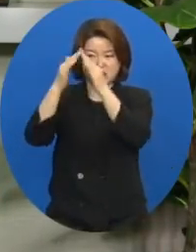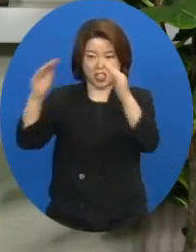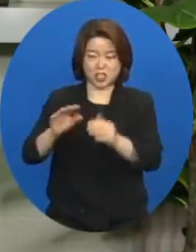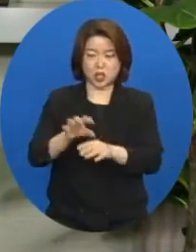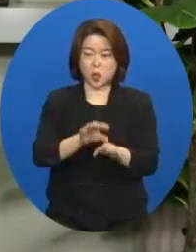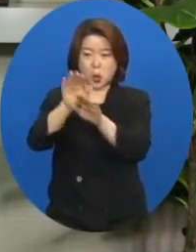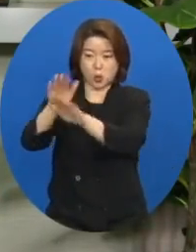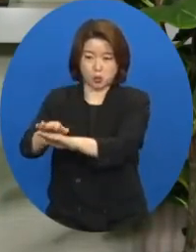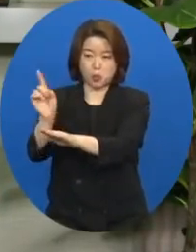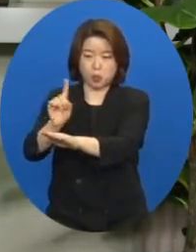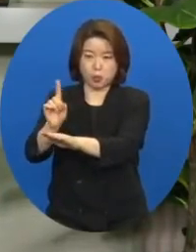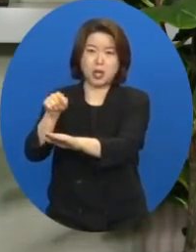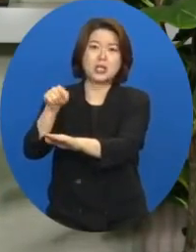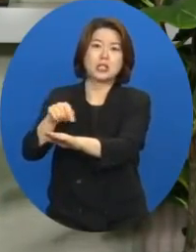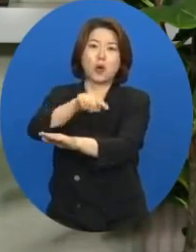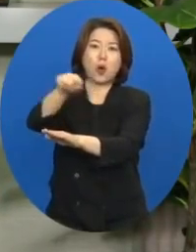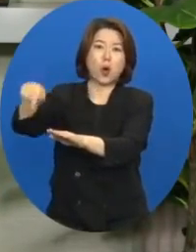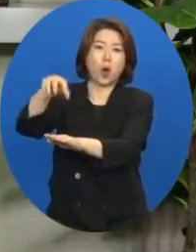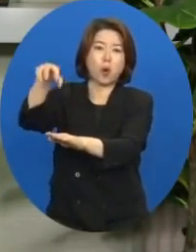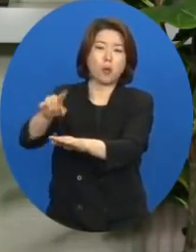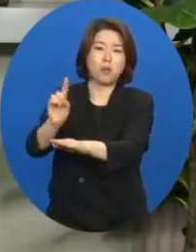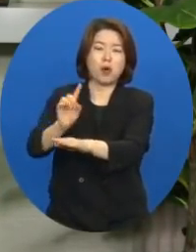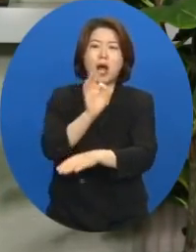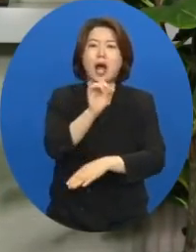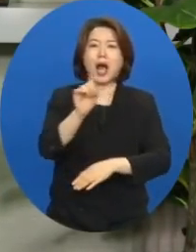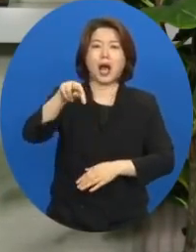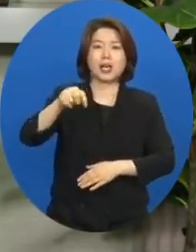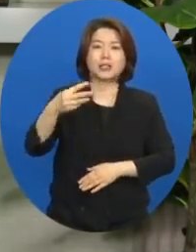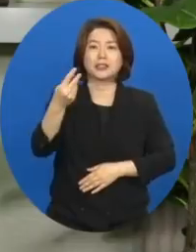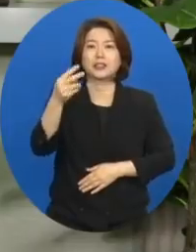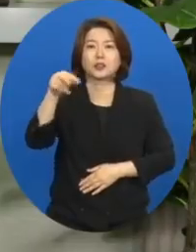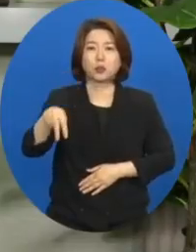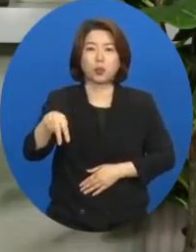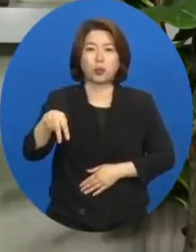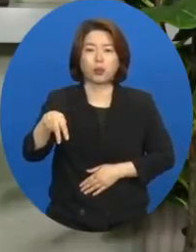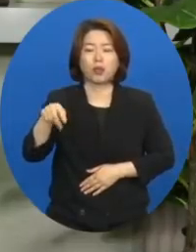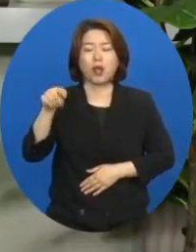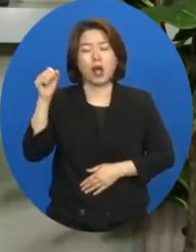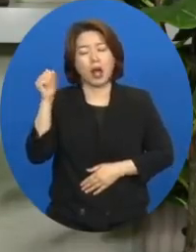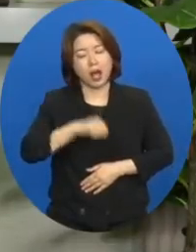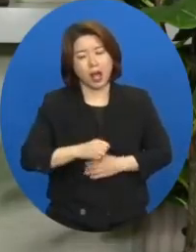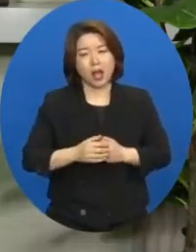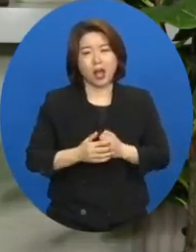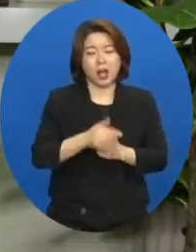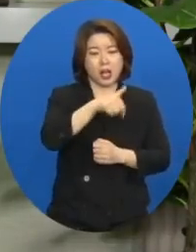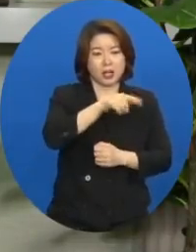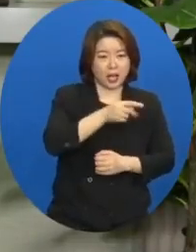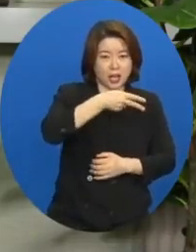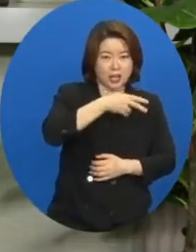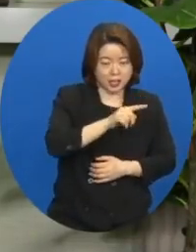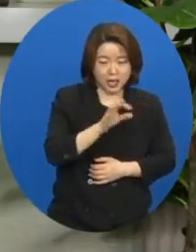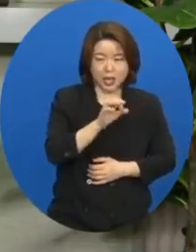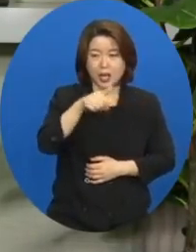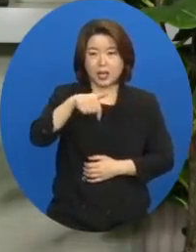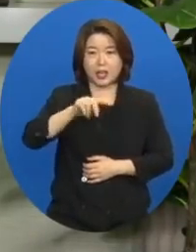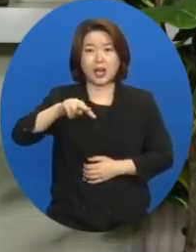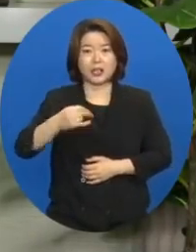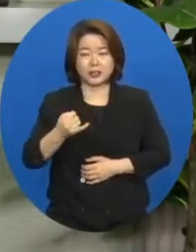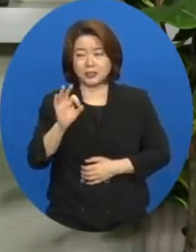그것이 어디냐면 아스도스입니다. 그러니 이 가사와 가드와 아스도스는 이스라엘 역사에